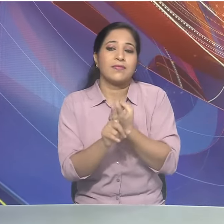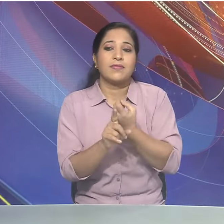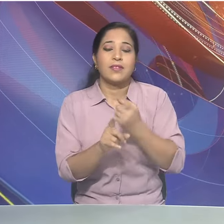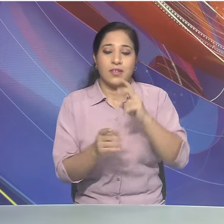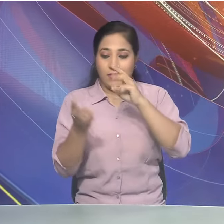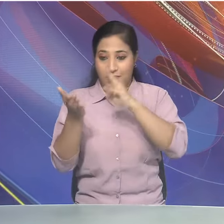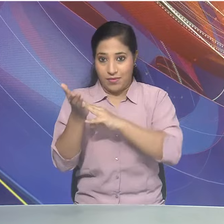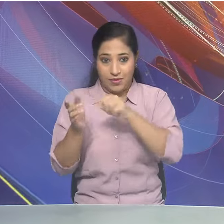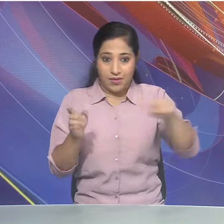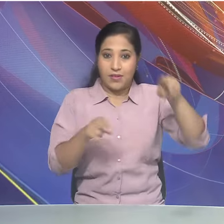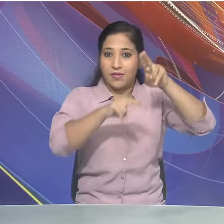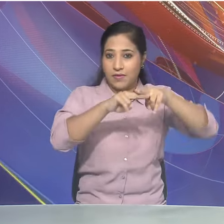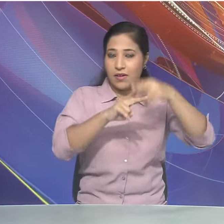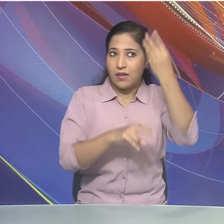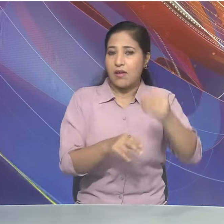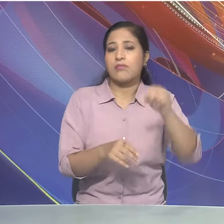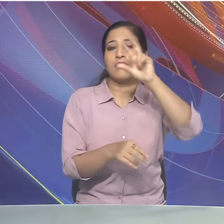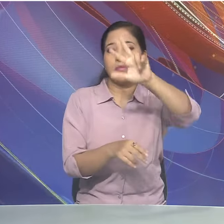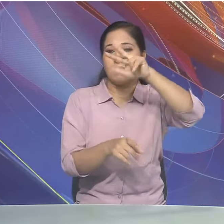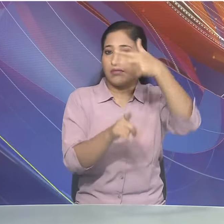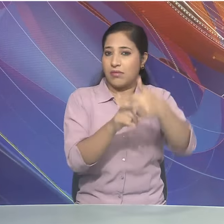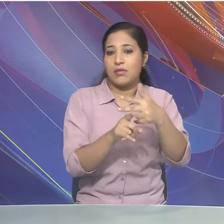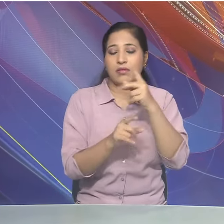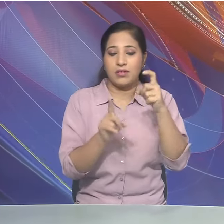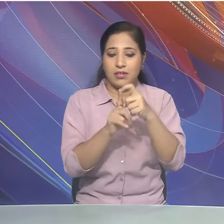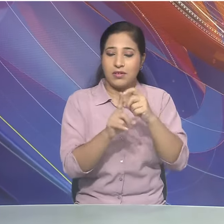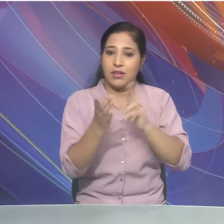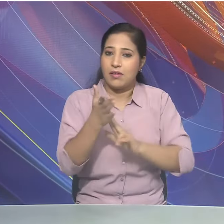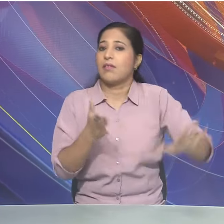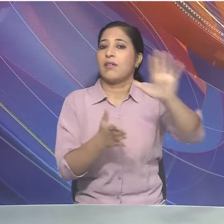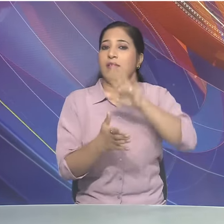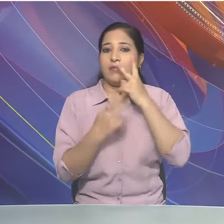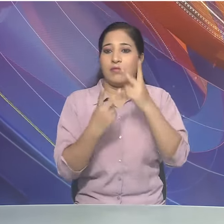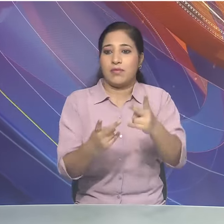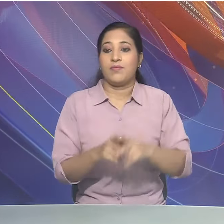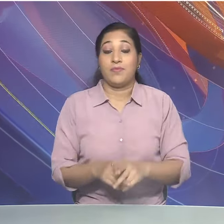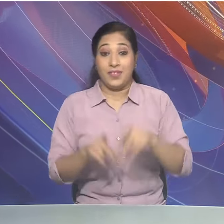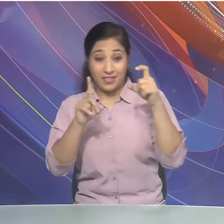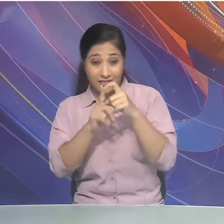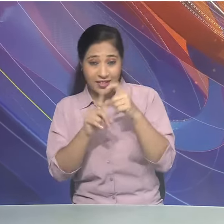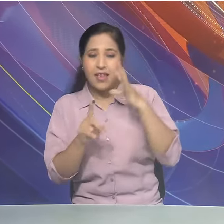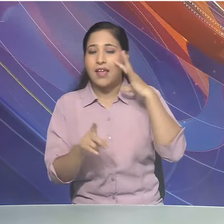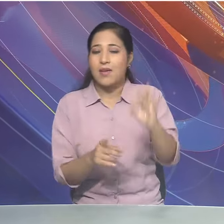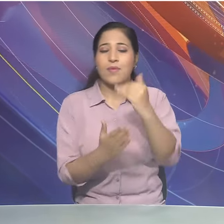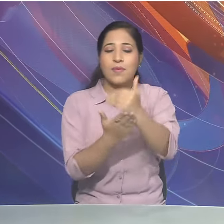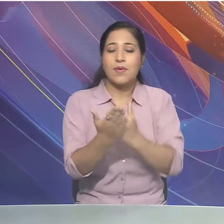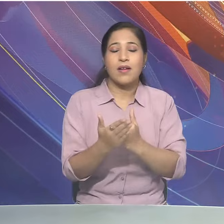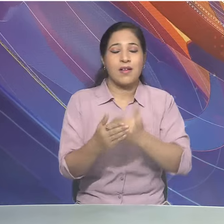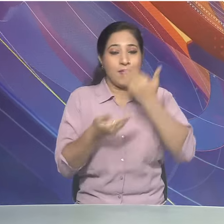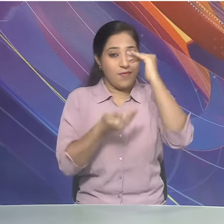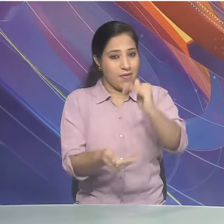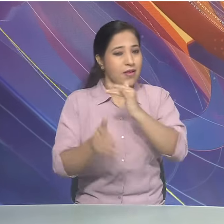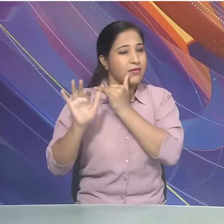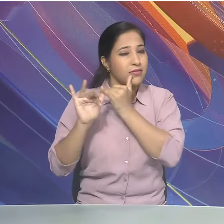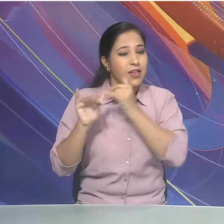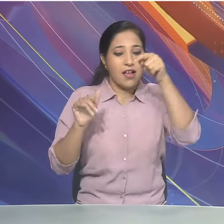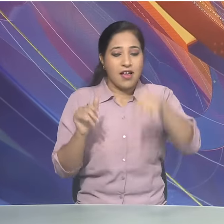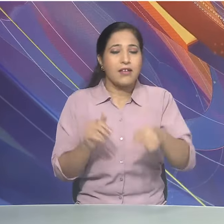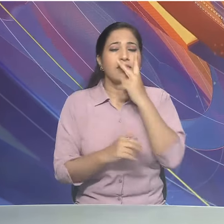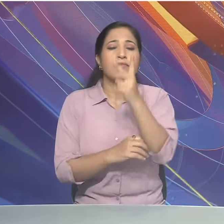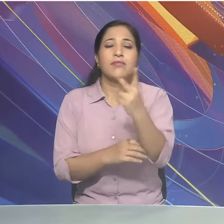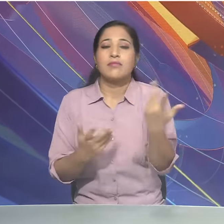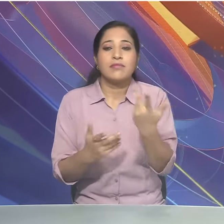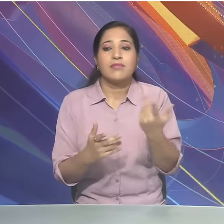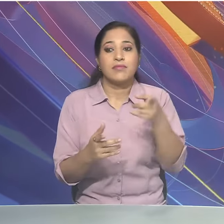सोमबार से शुकरवार राच साड़ी आट बजी डीडी नैशनल पर और दूरदर्शन की खास प्रस्तती धारवाही बालकरिष्ट में आज आप